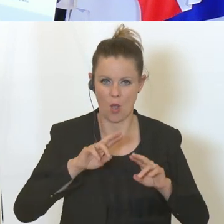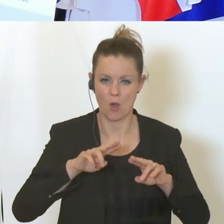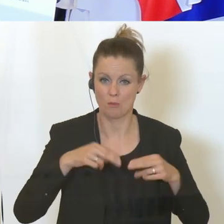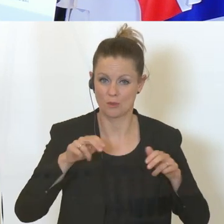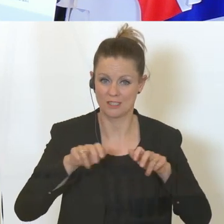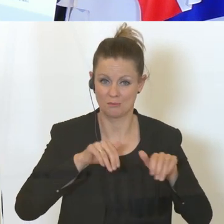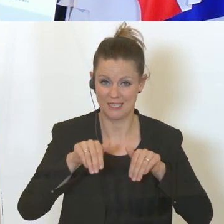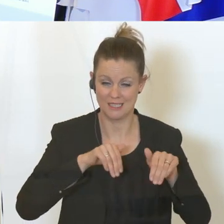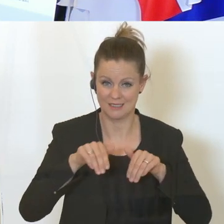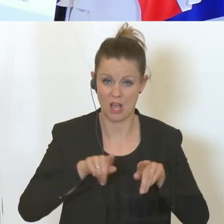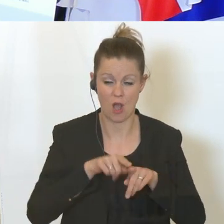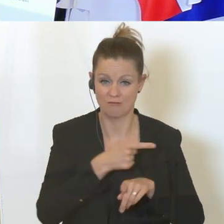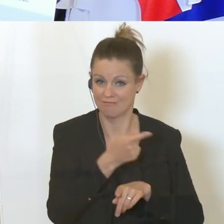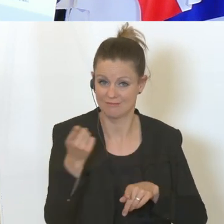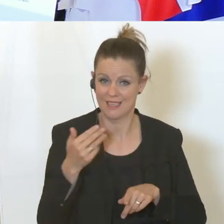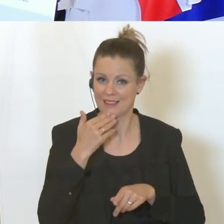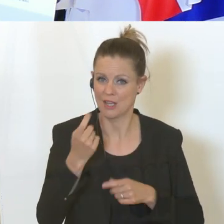fürs Kommen und für Ihre Aufmerksamkeit.